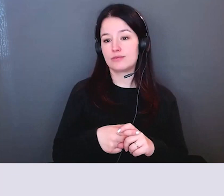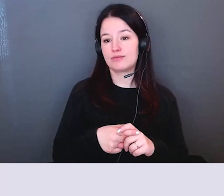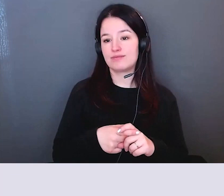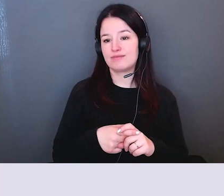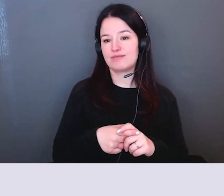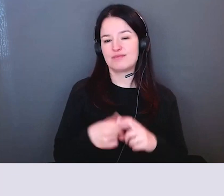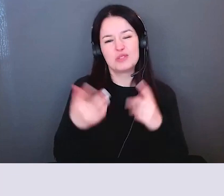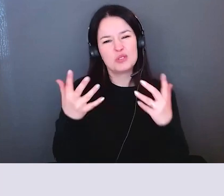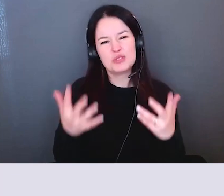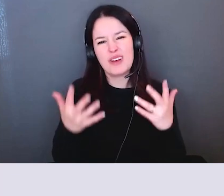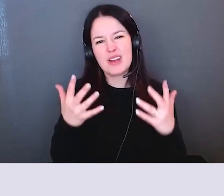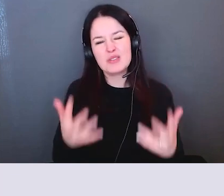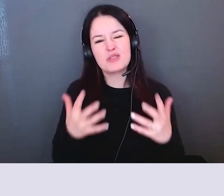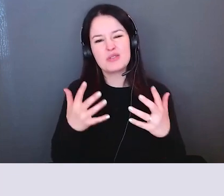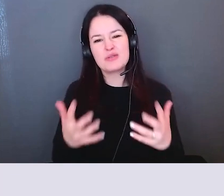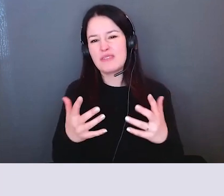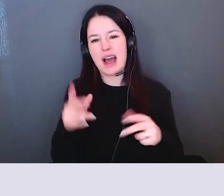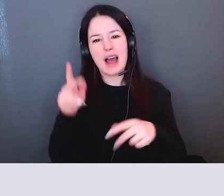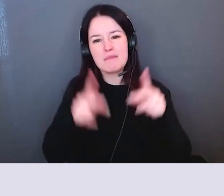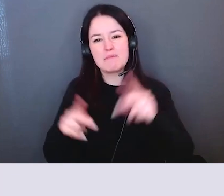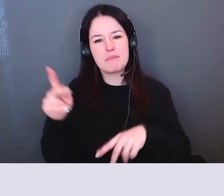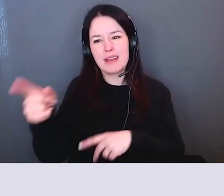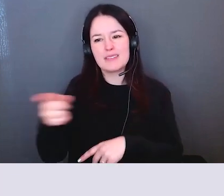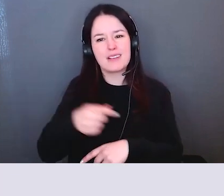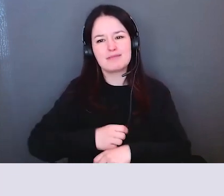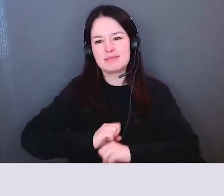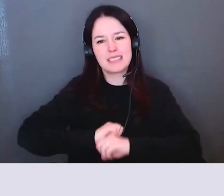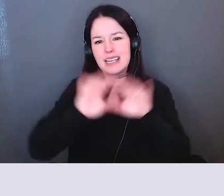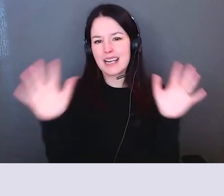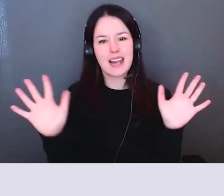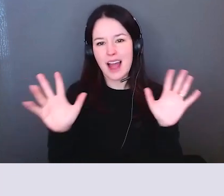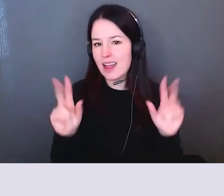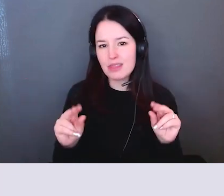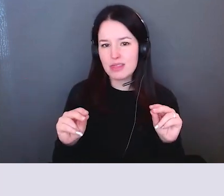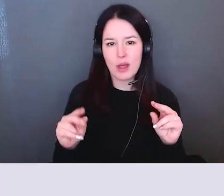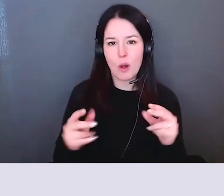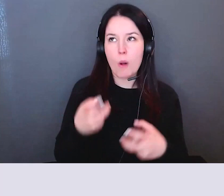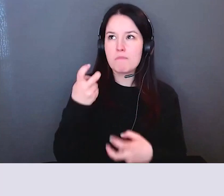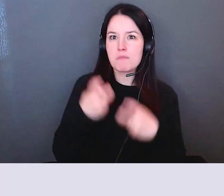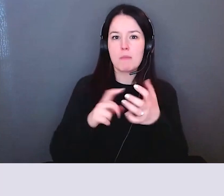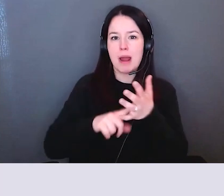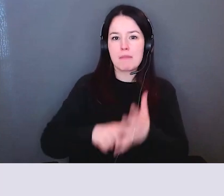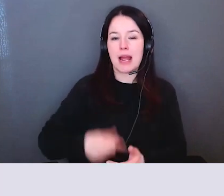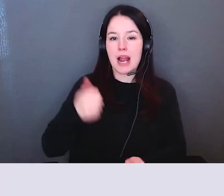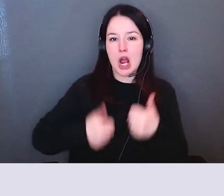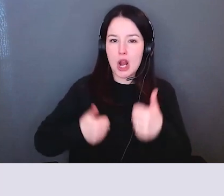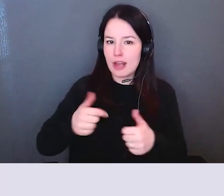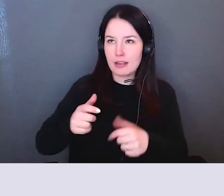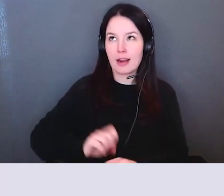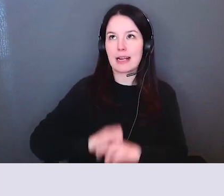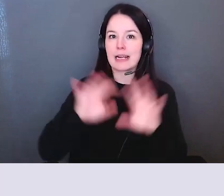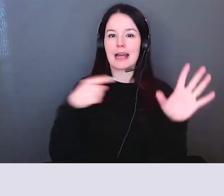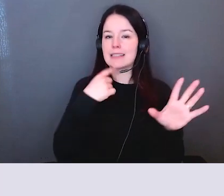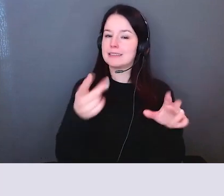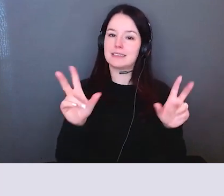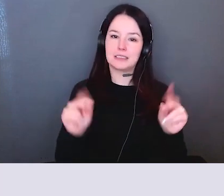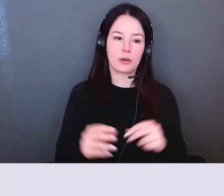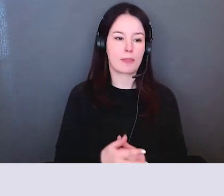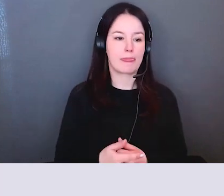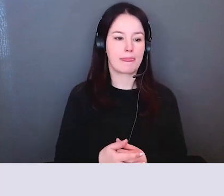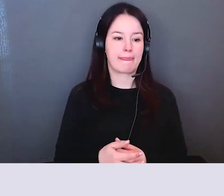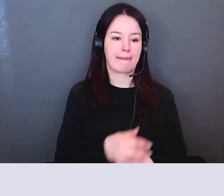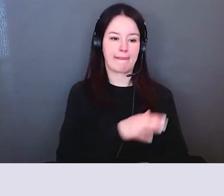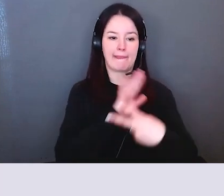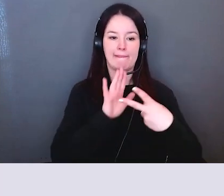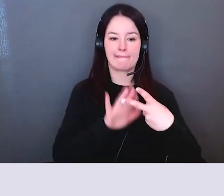page dans vos notes et écrivez juste un point une ligne que pouvez-vous